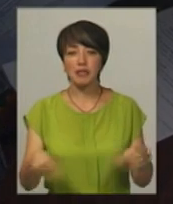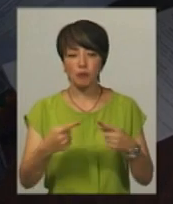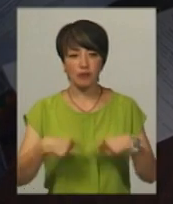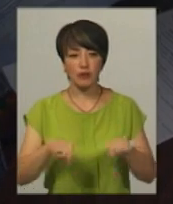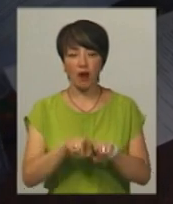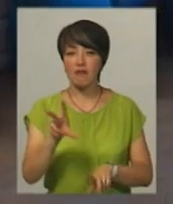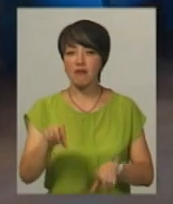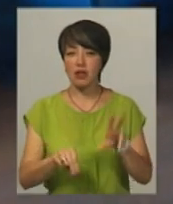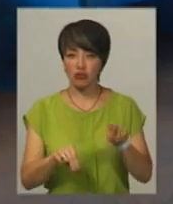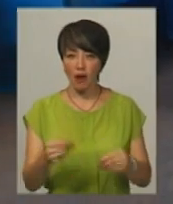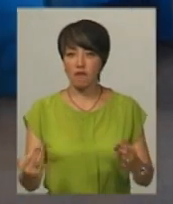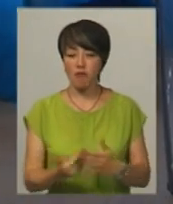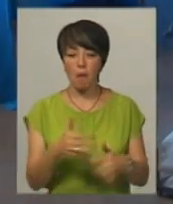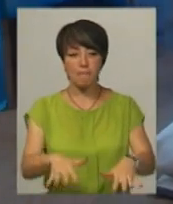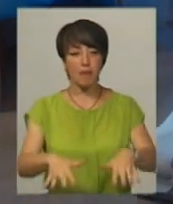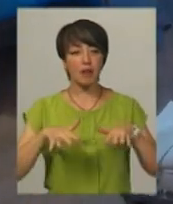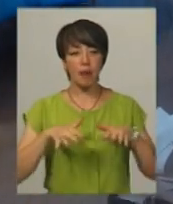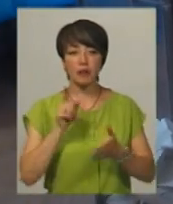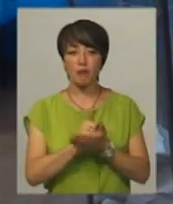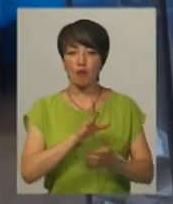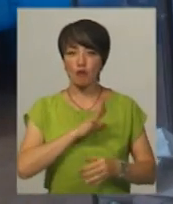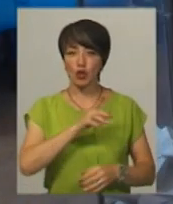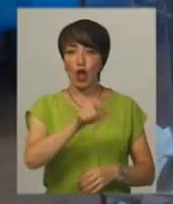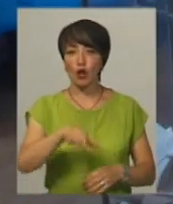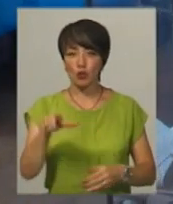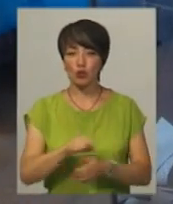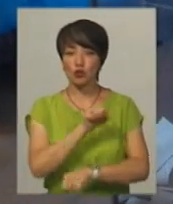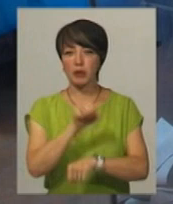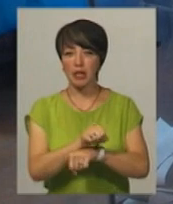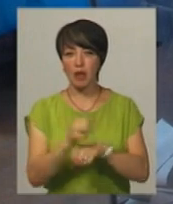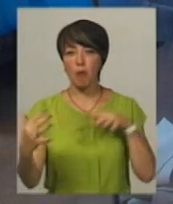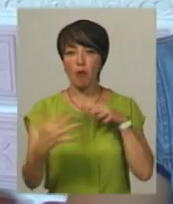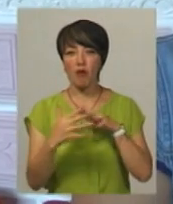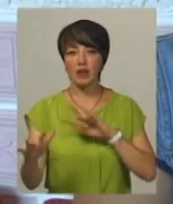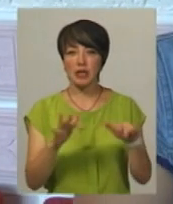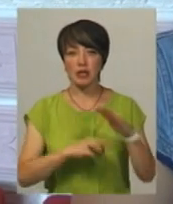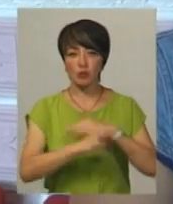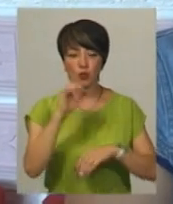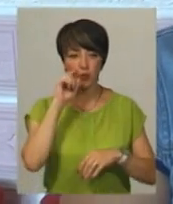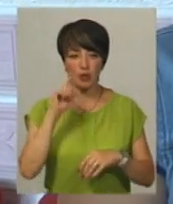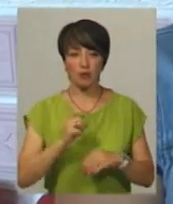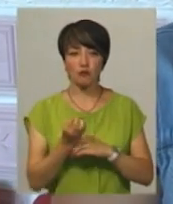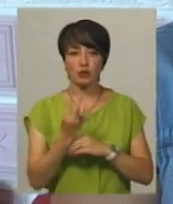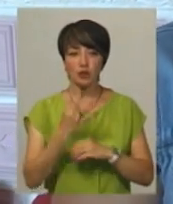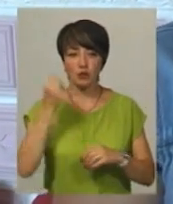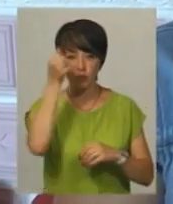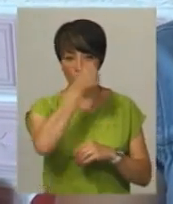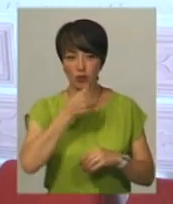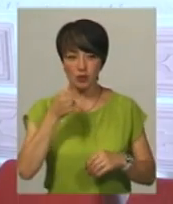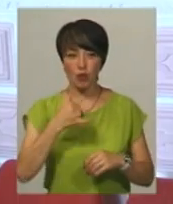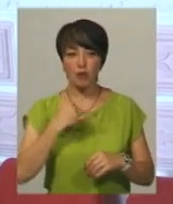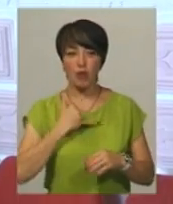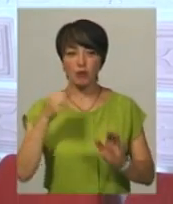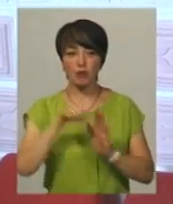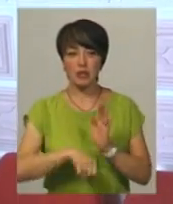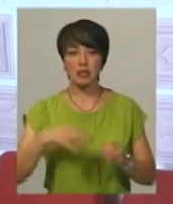Жінка вважає, у новому парламенті мають бути люди, котрі зупинили б бойові дії на сході країни. В 14-му році в мене був син в АТО.